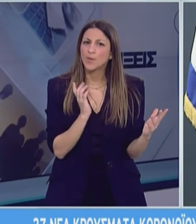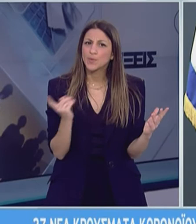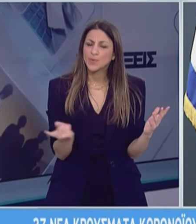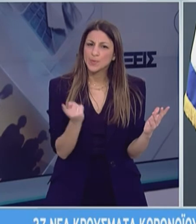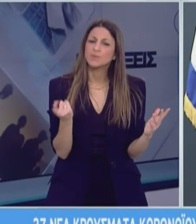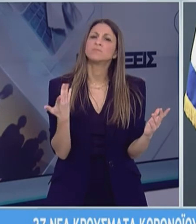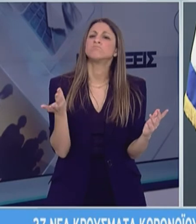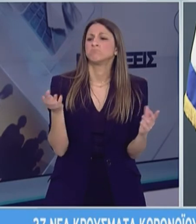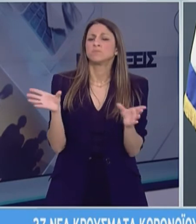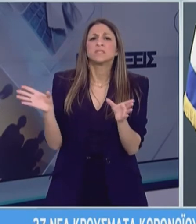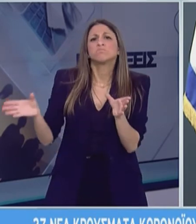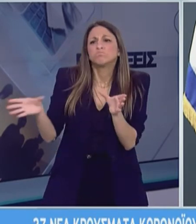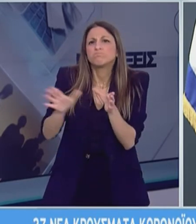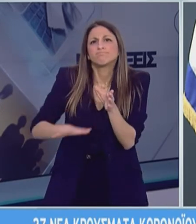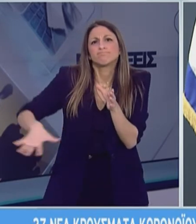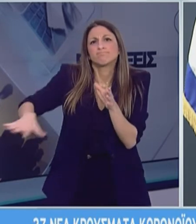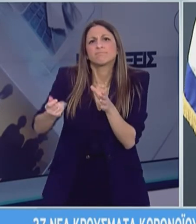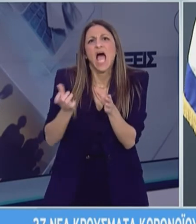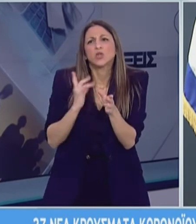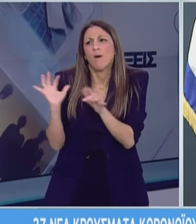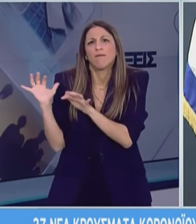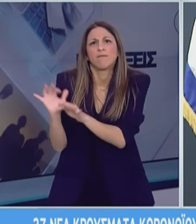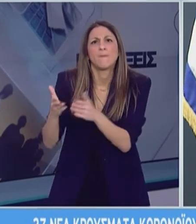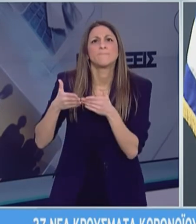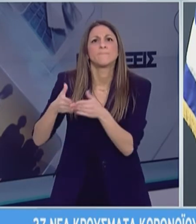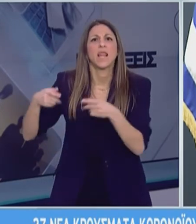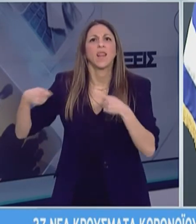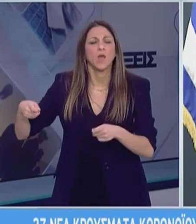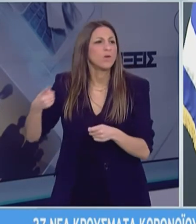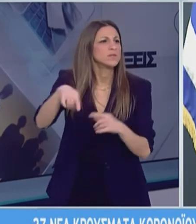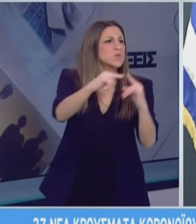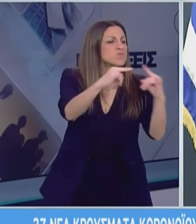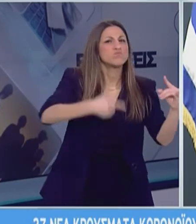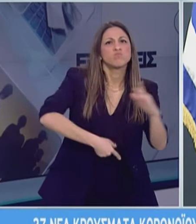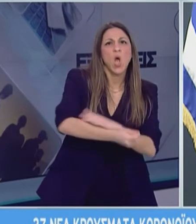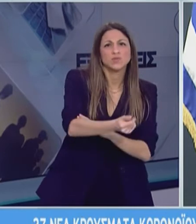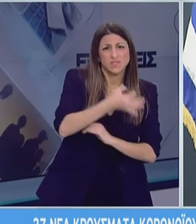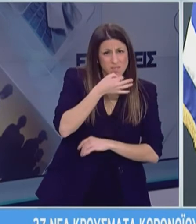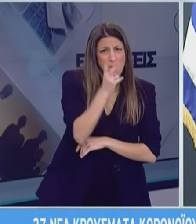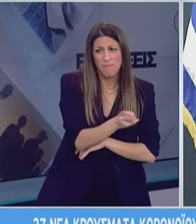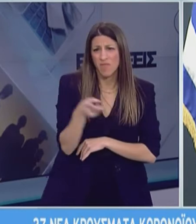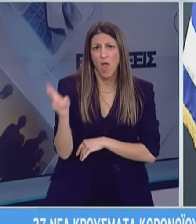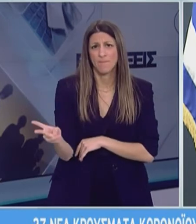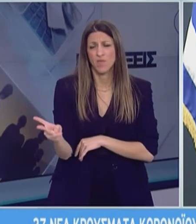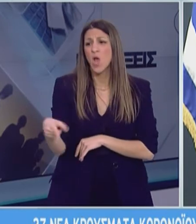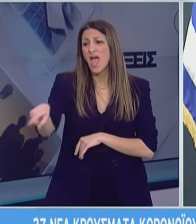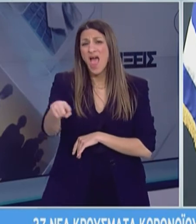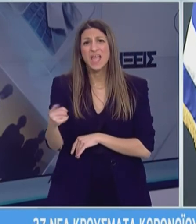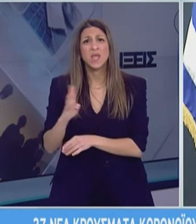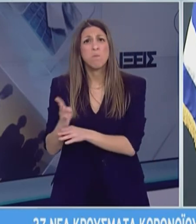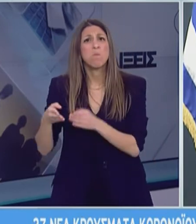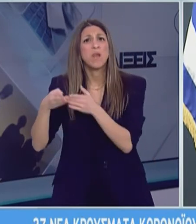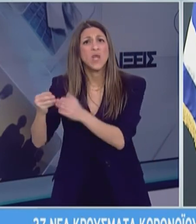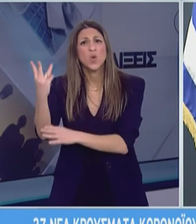πιθανότητα διασποράς και μετάδοσης ενός τέτοιου που μεταδίδεται τόσο εύκολα. Είδατε στο πλοίο περίπου 30% των